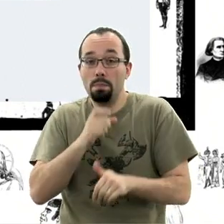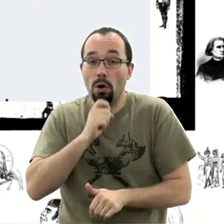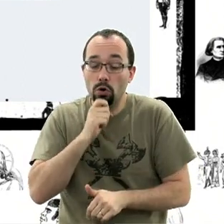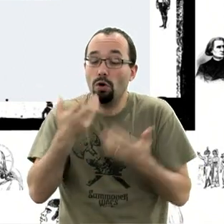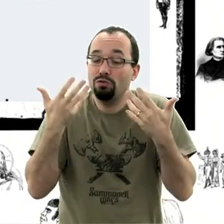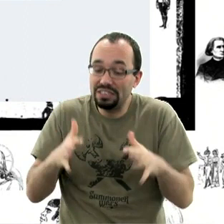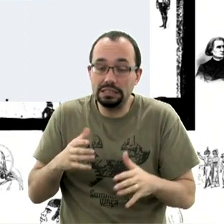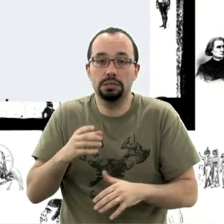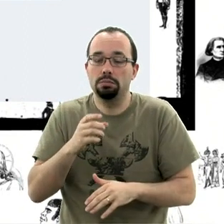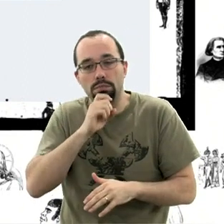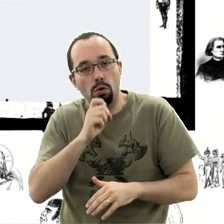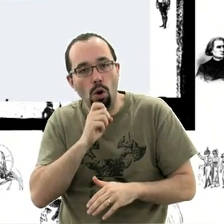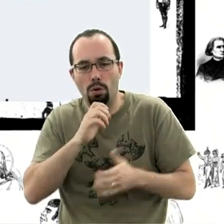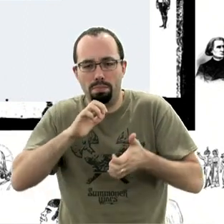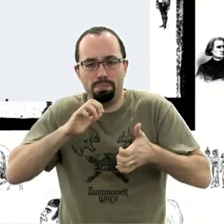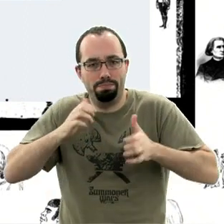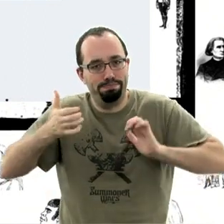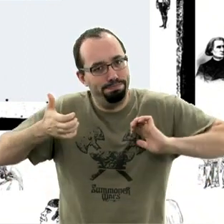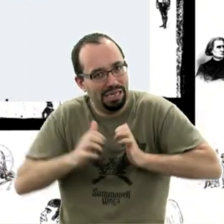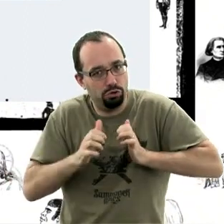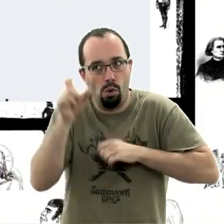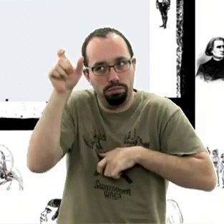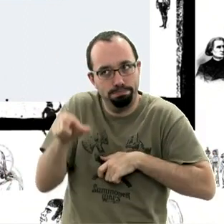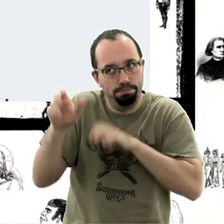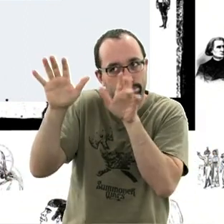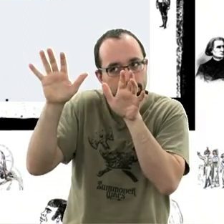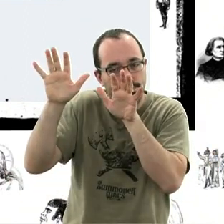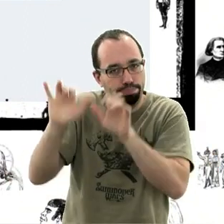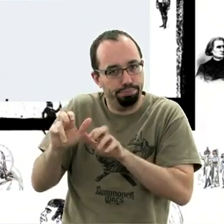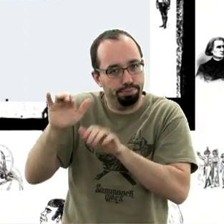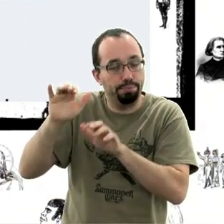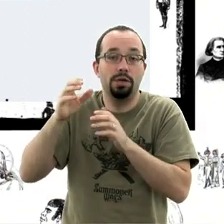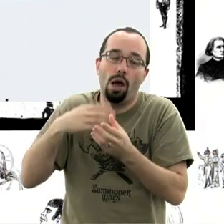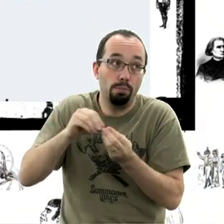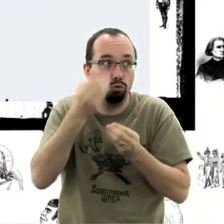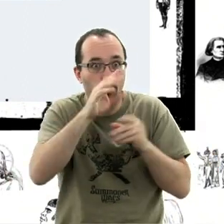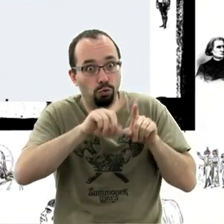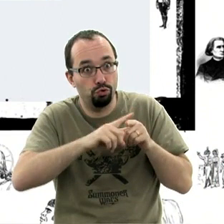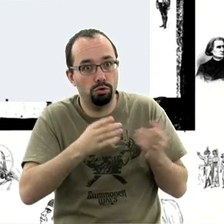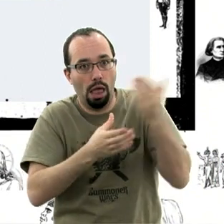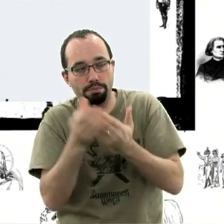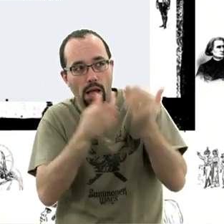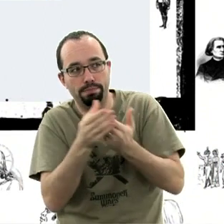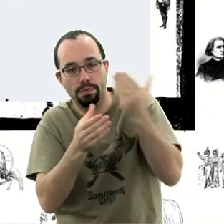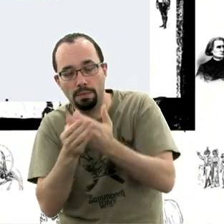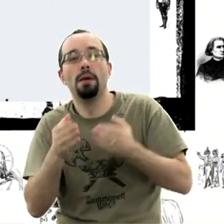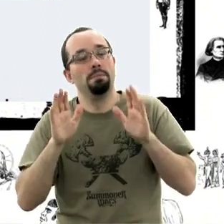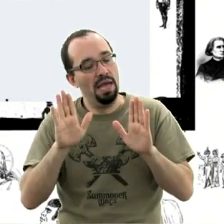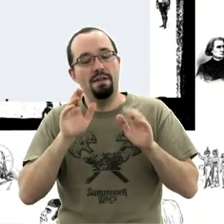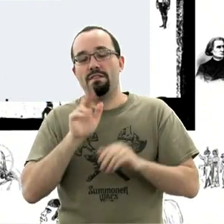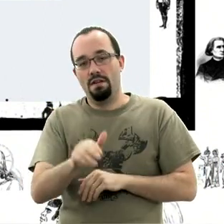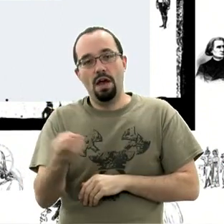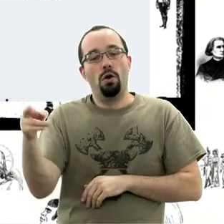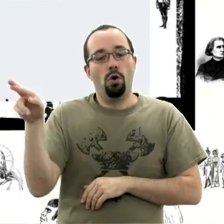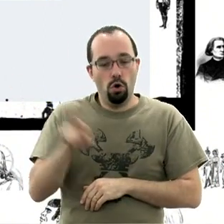pression. On aime faire ça tranquillement. On prend notre temps, surtout qu'on a des petits trucs à faire à droite, à gauche. Mais ça va revenir. Et quand ce player sera prêt,